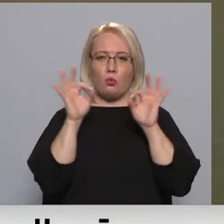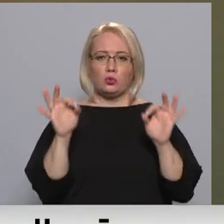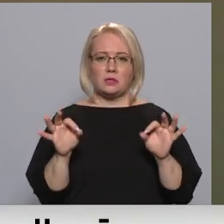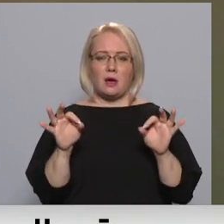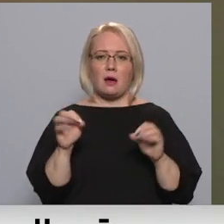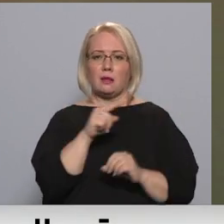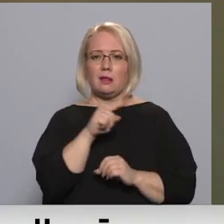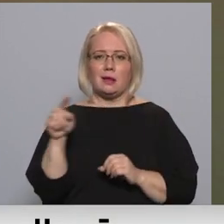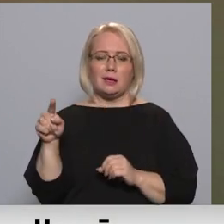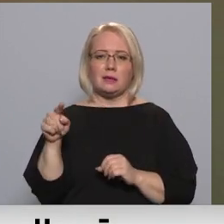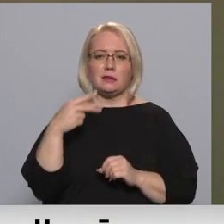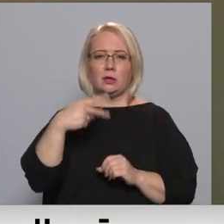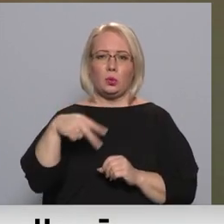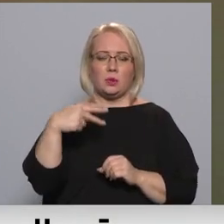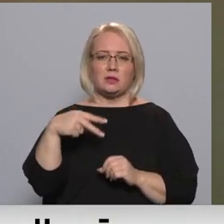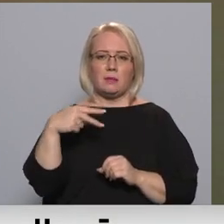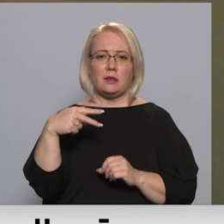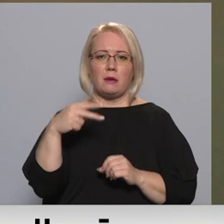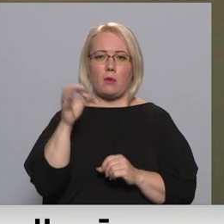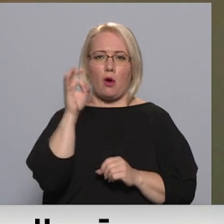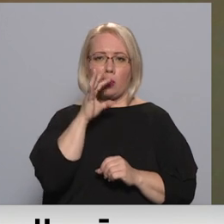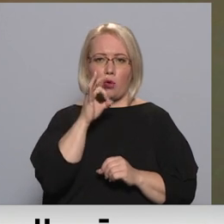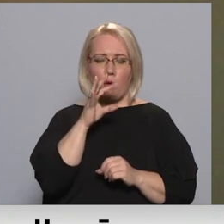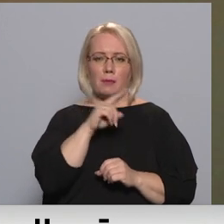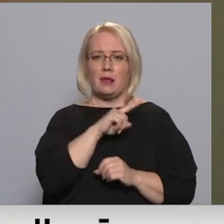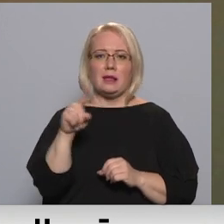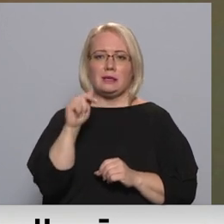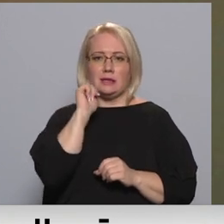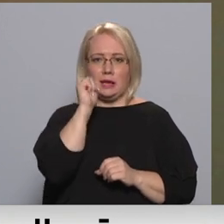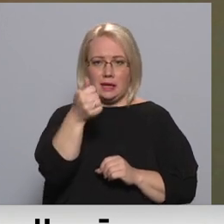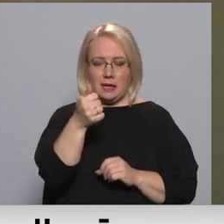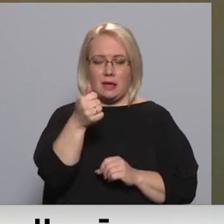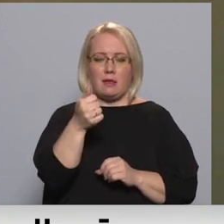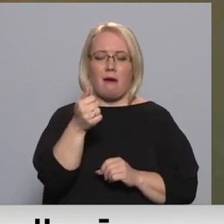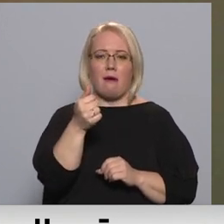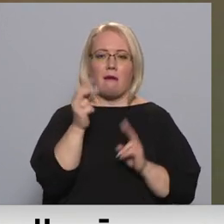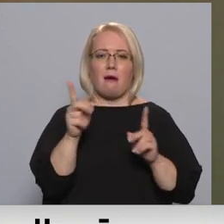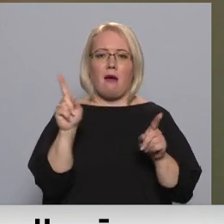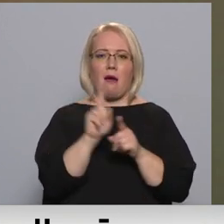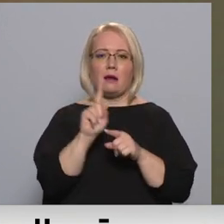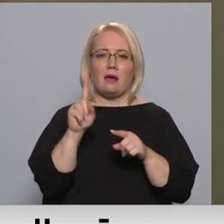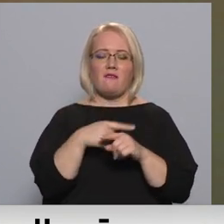līdz 20. oktobrīm, tātad līdz rītdienai, kā arī ir